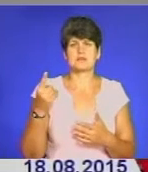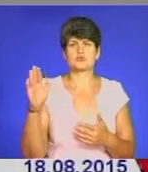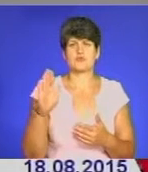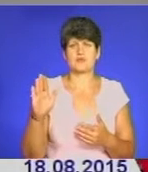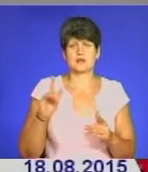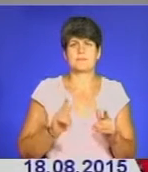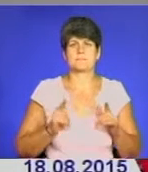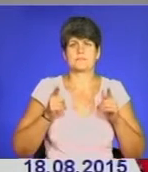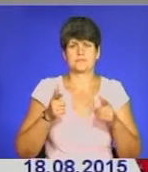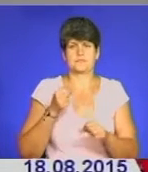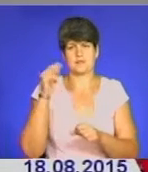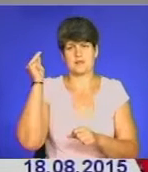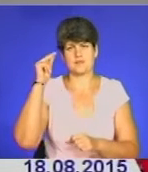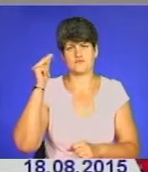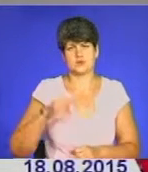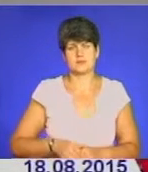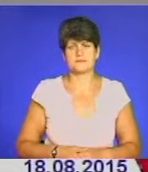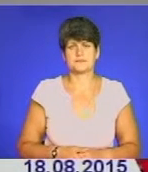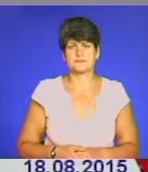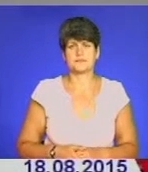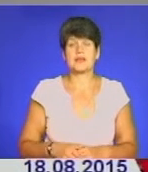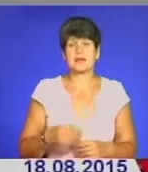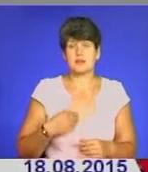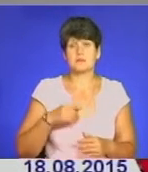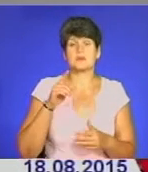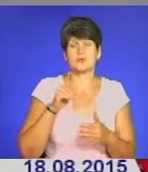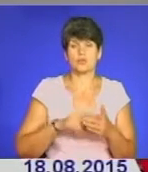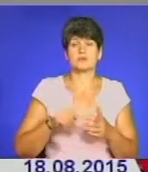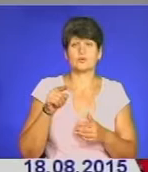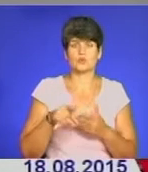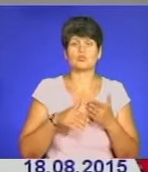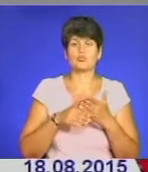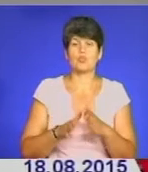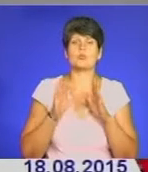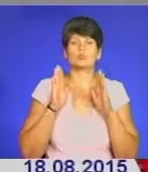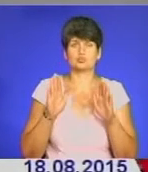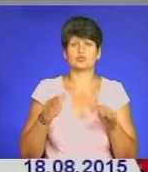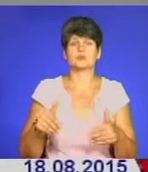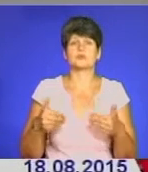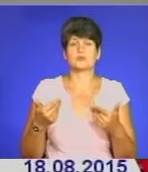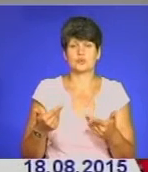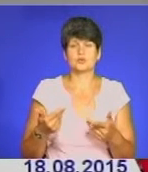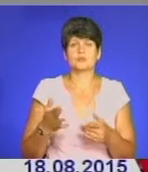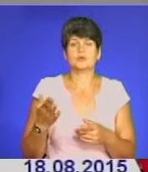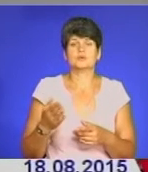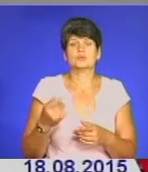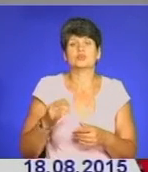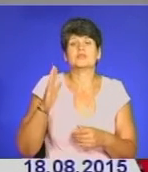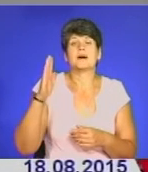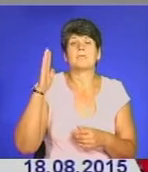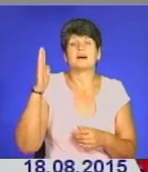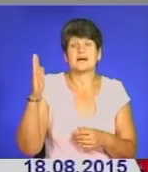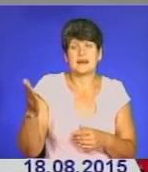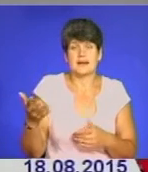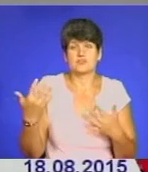приступити до навчання. Я переконаний в тому, що допомога буде надана. Тому заздалегідь, наперед же,